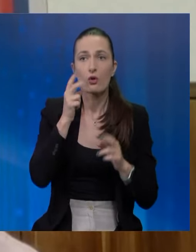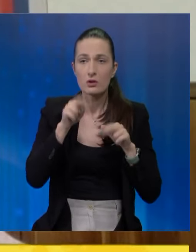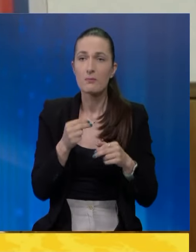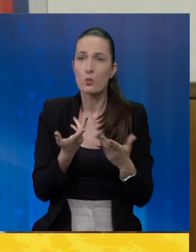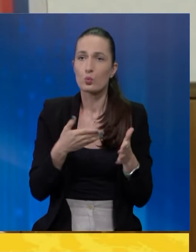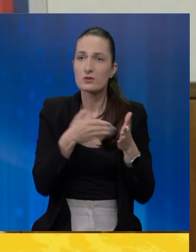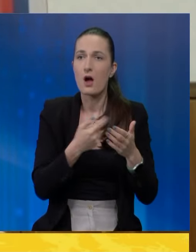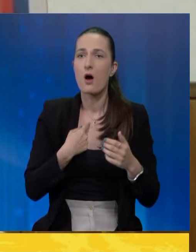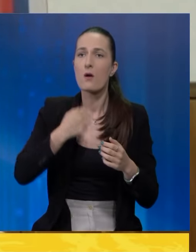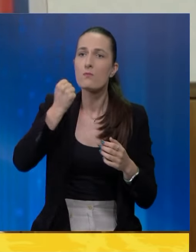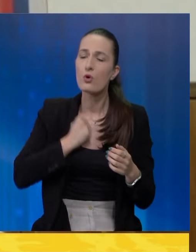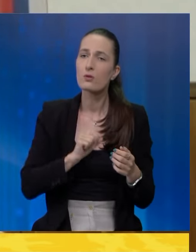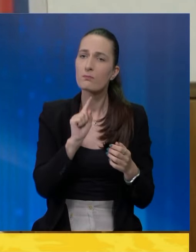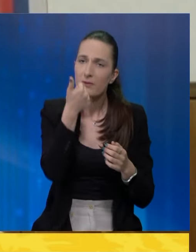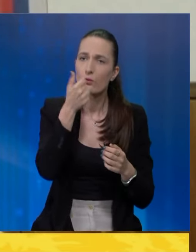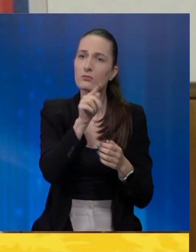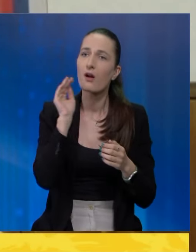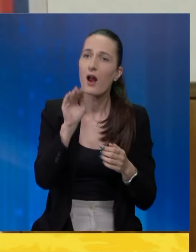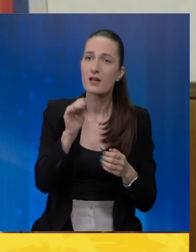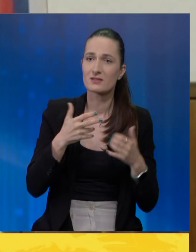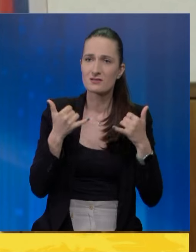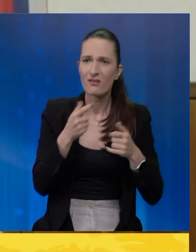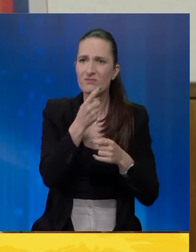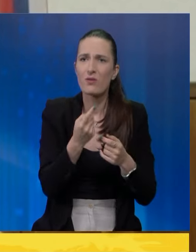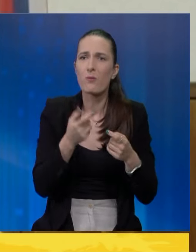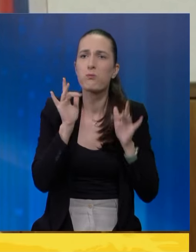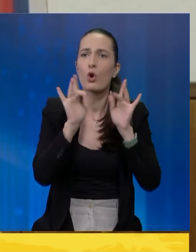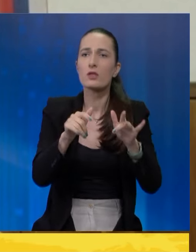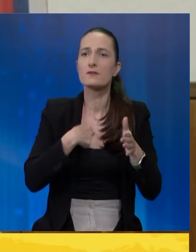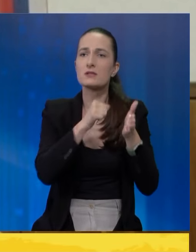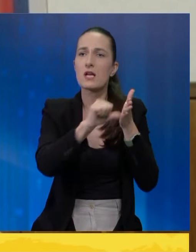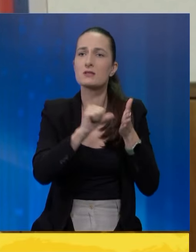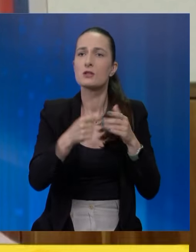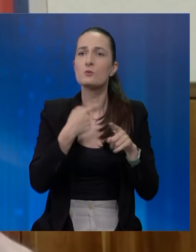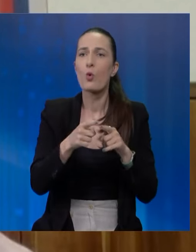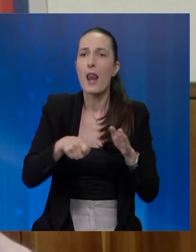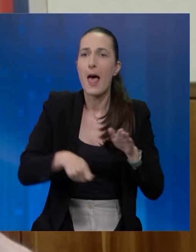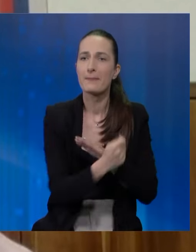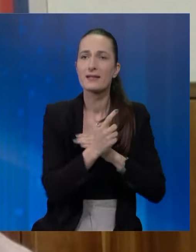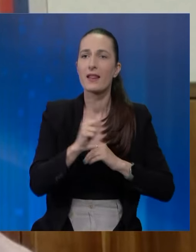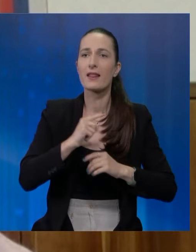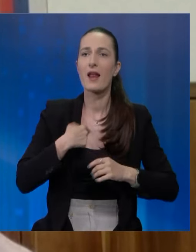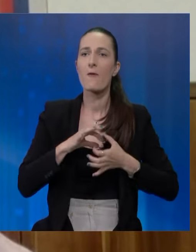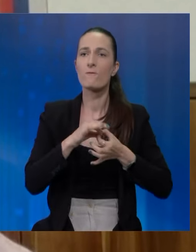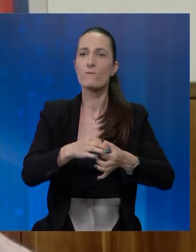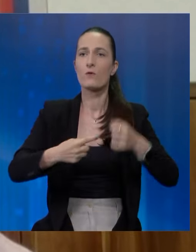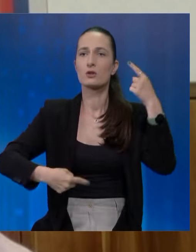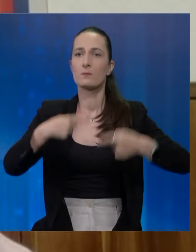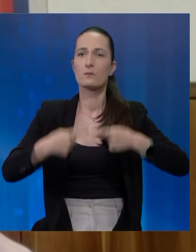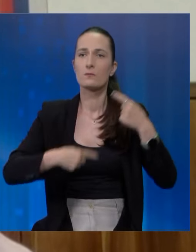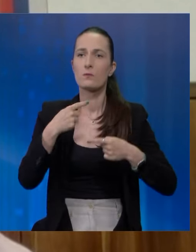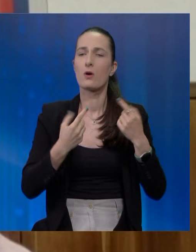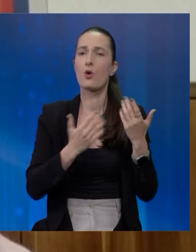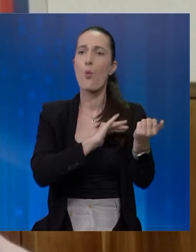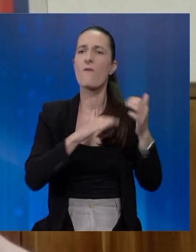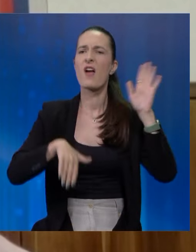imaju, ali moram prvo naglasiti da sam ja principijalno protiv sankcija, protiv nametanja, da ne